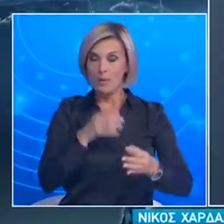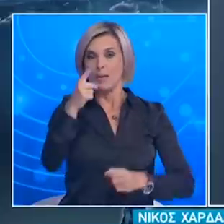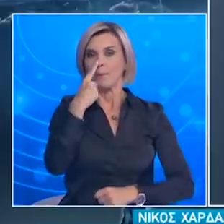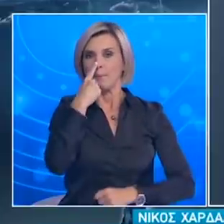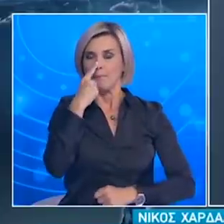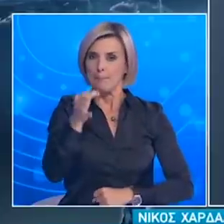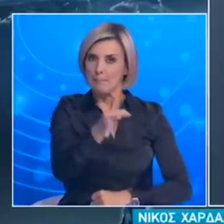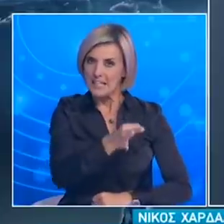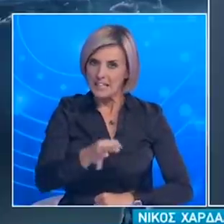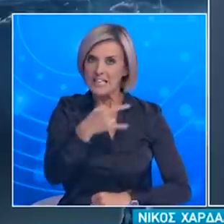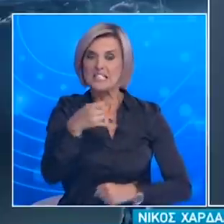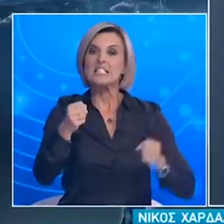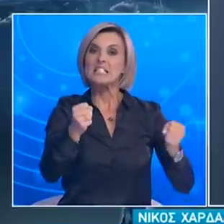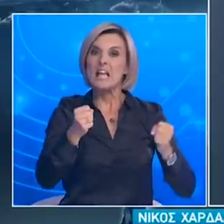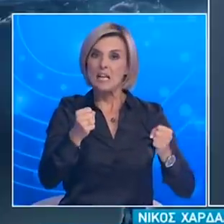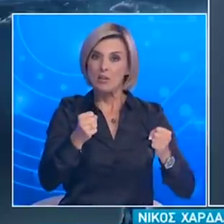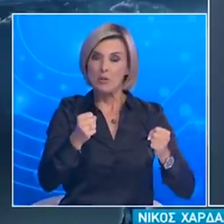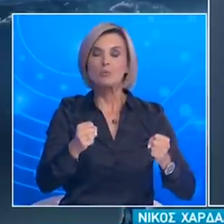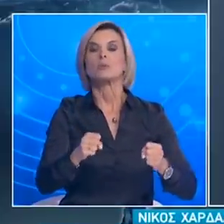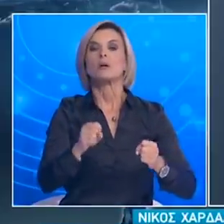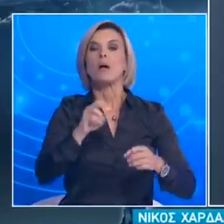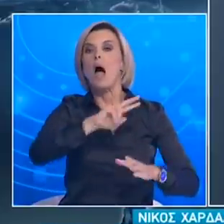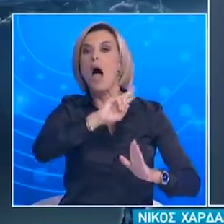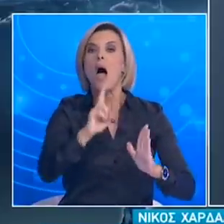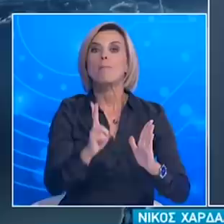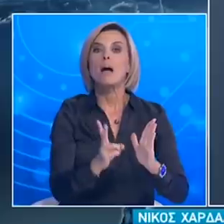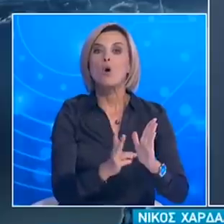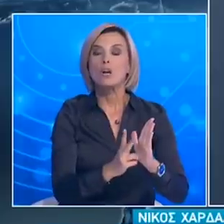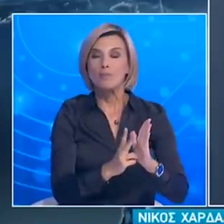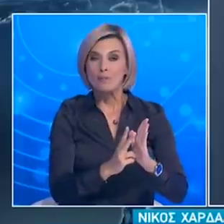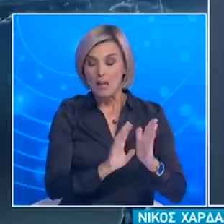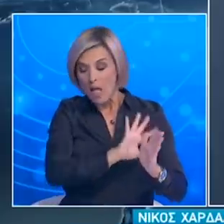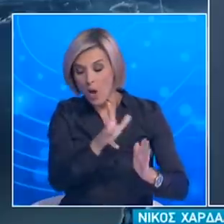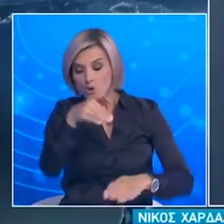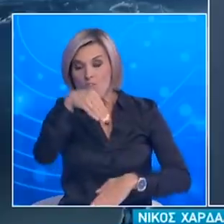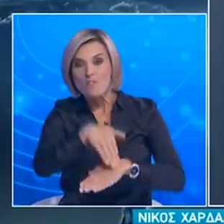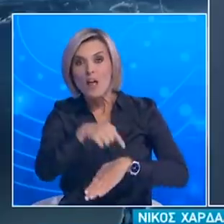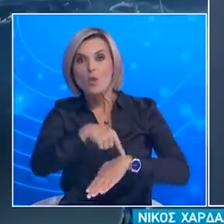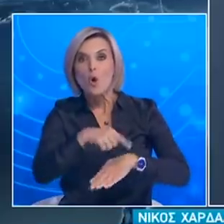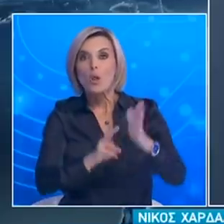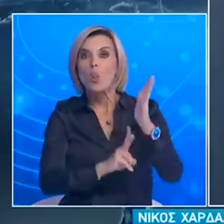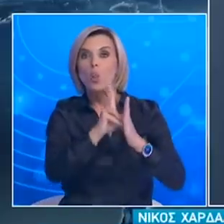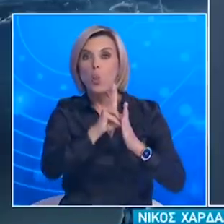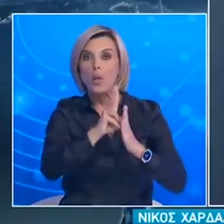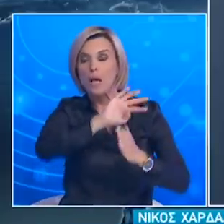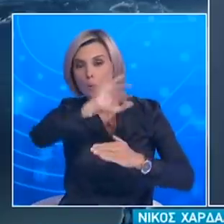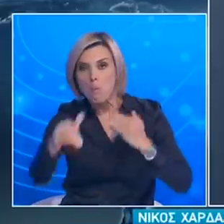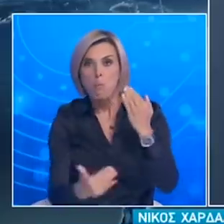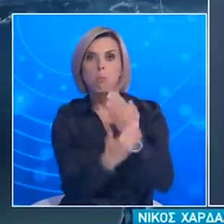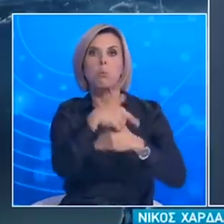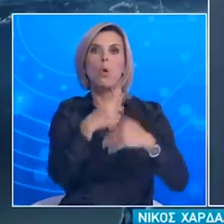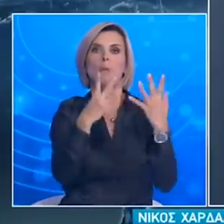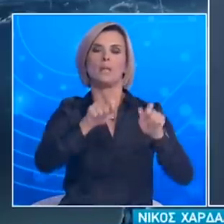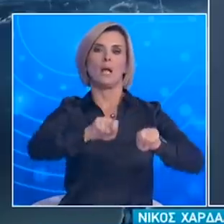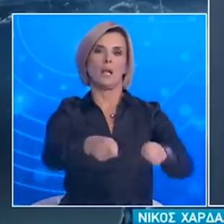ενότητες η απαγόρευση λειτουργίας των καταστημάτων υγειονομικών ενδιαφέροντος από τα μεσάνυχτα όσες 7 το πρωί παράλληλα το καθεστώσεις ειδικών